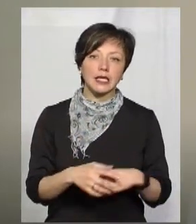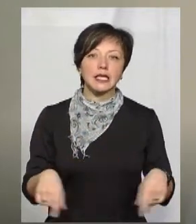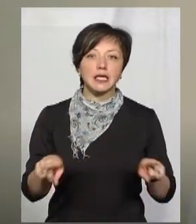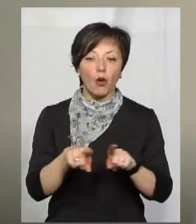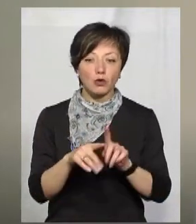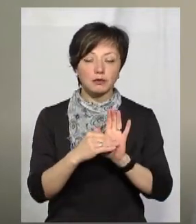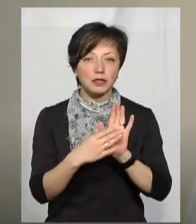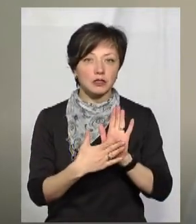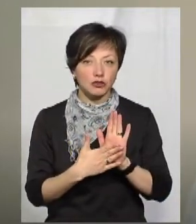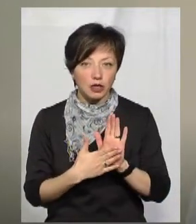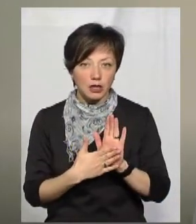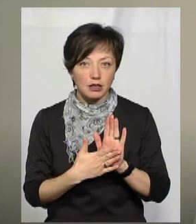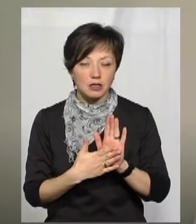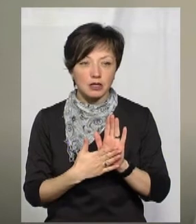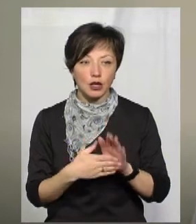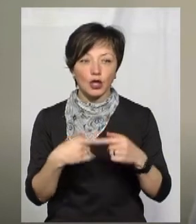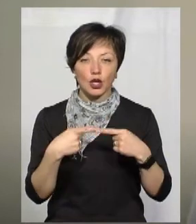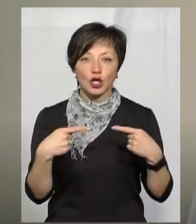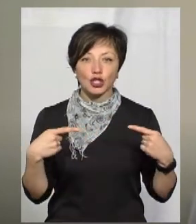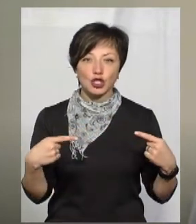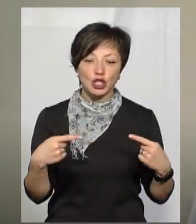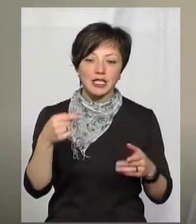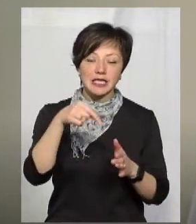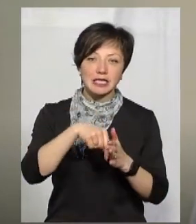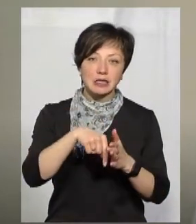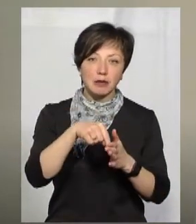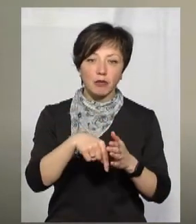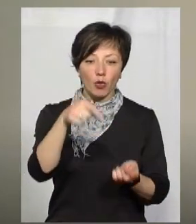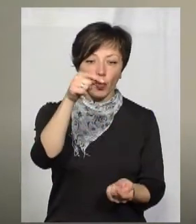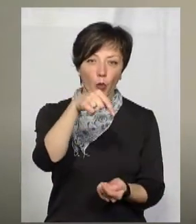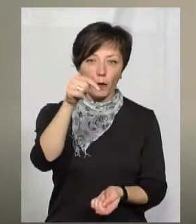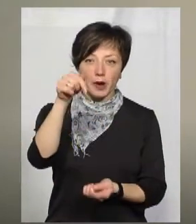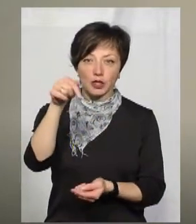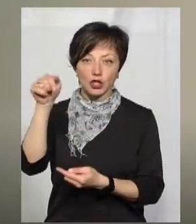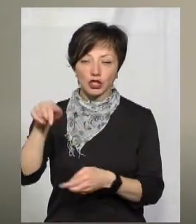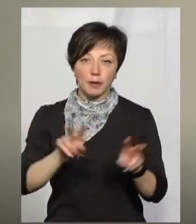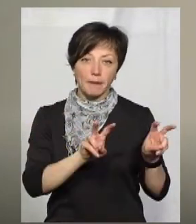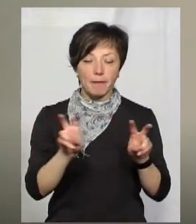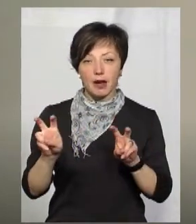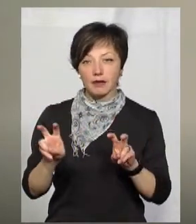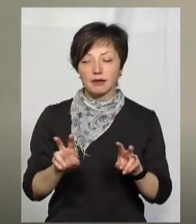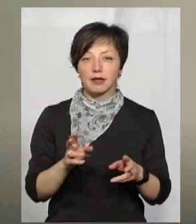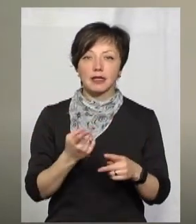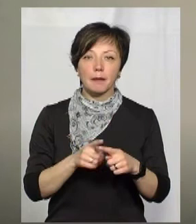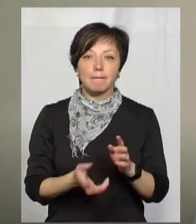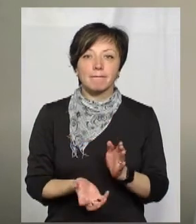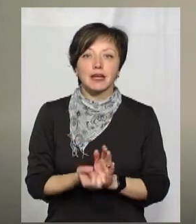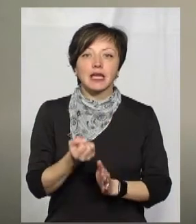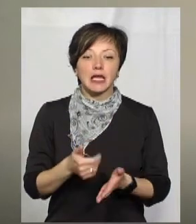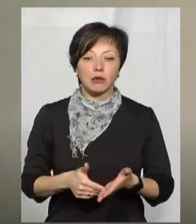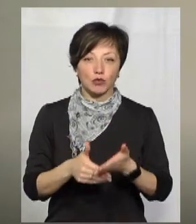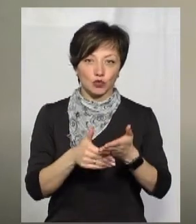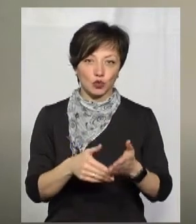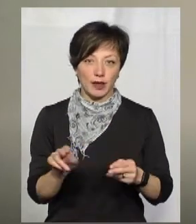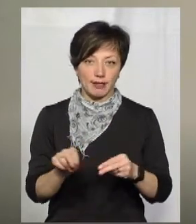Також призначаються інші симптоматичні препарати, або, як це називається, підтримуюча